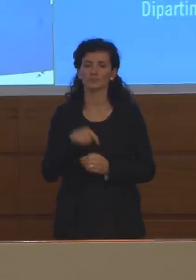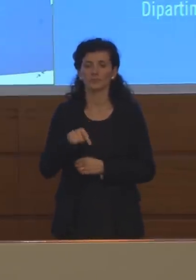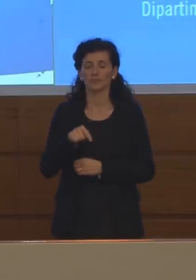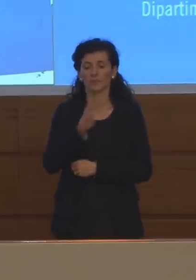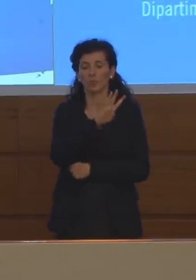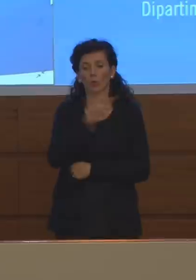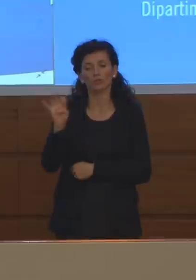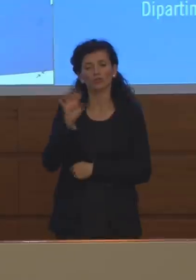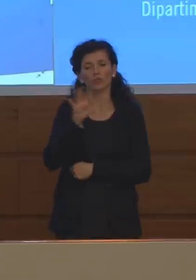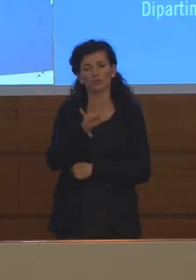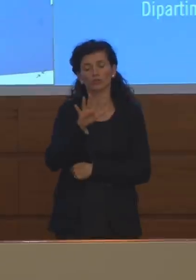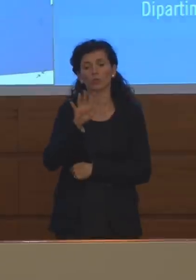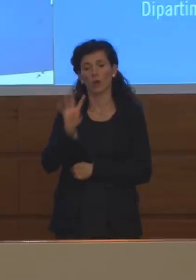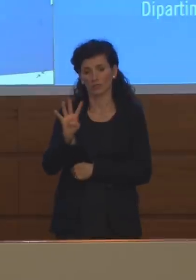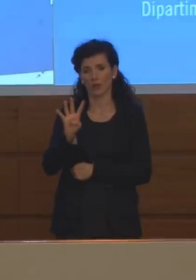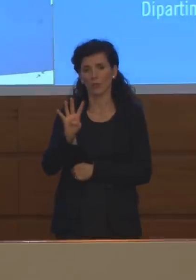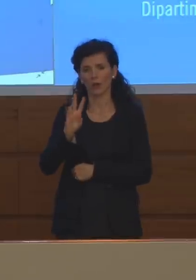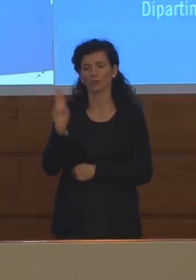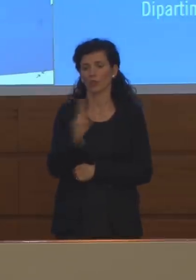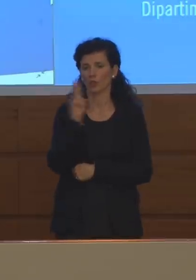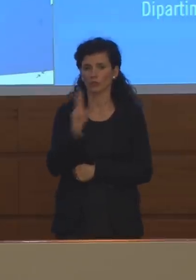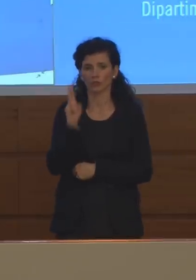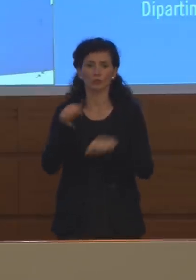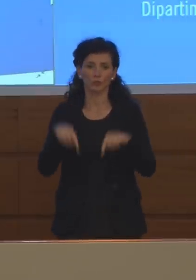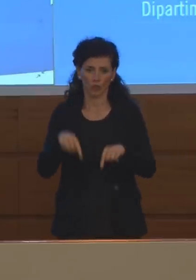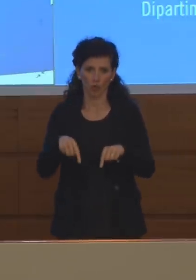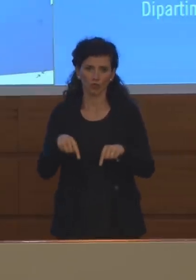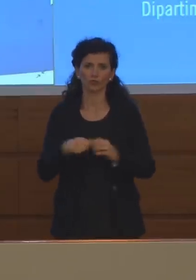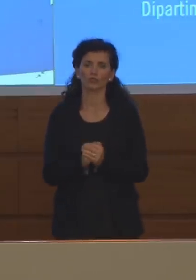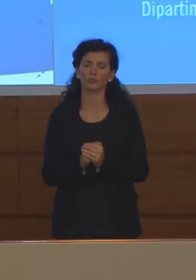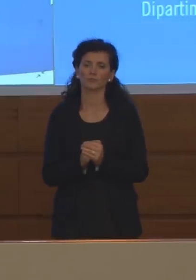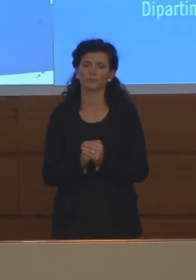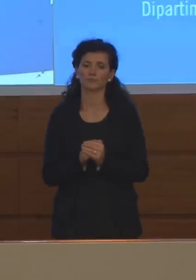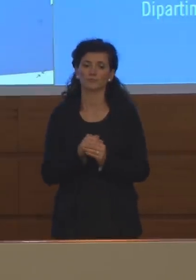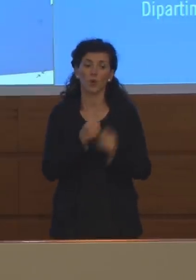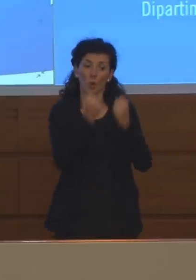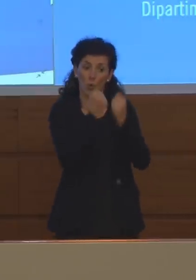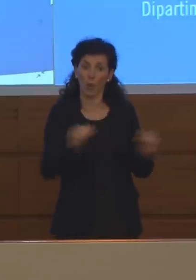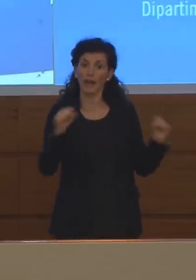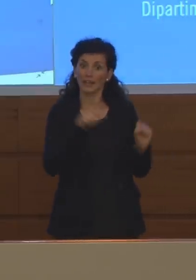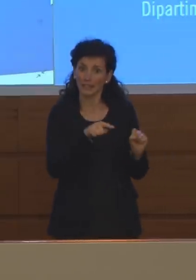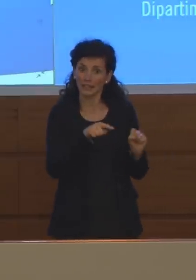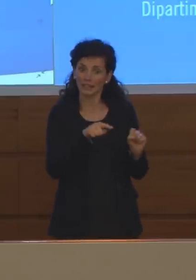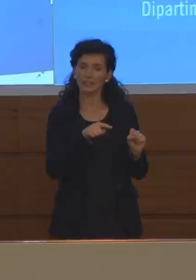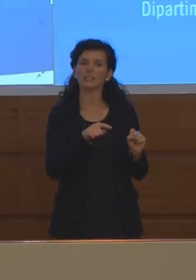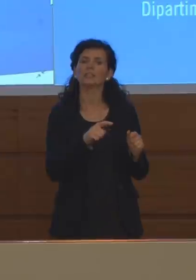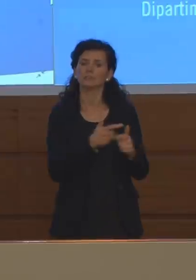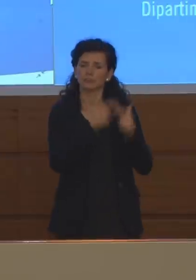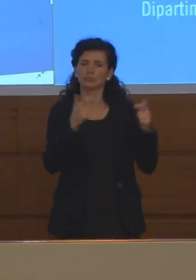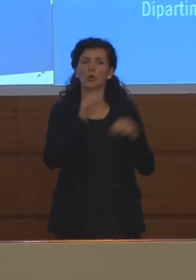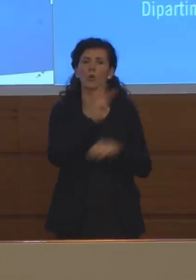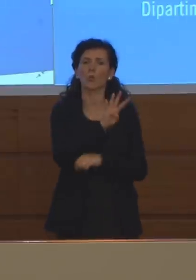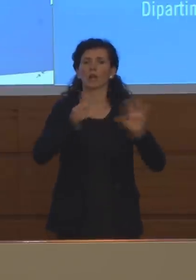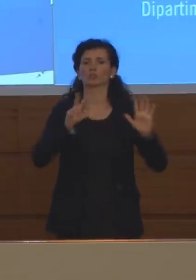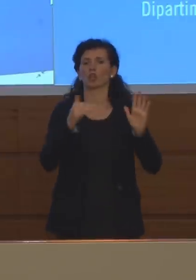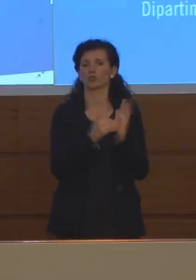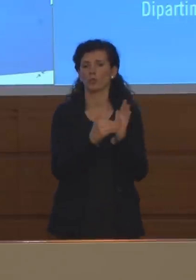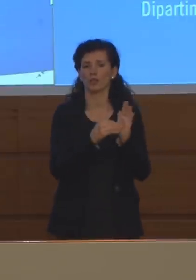454 nuovi deceduti mentre il totale dei guariti sale a 48